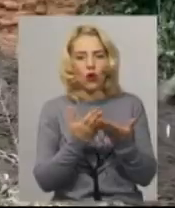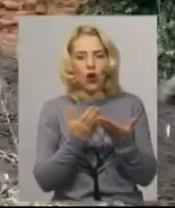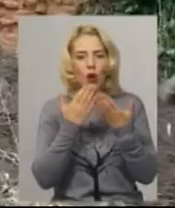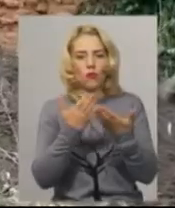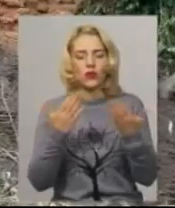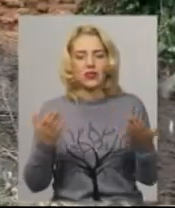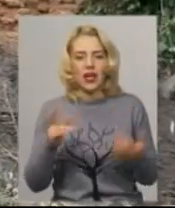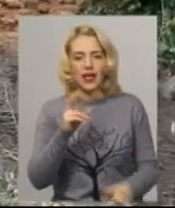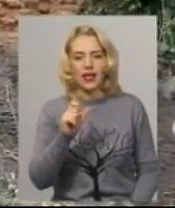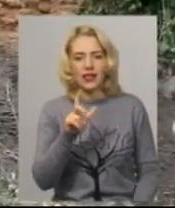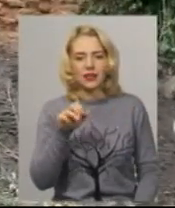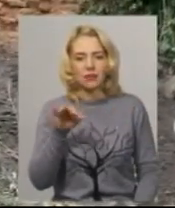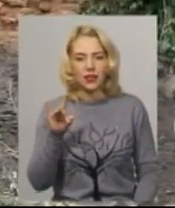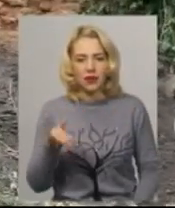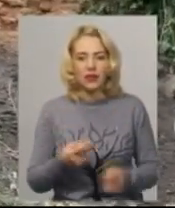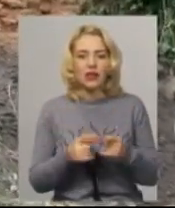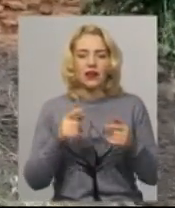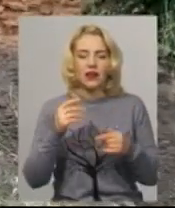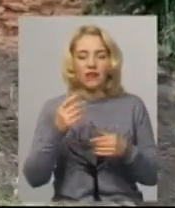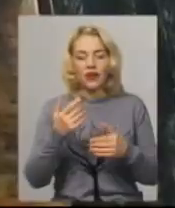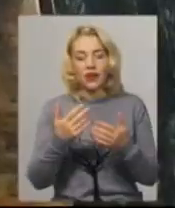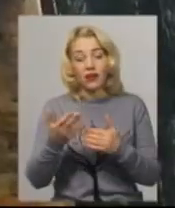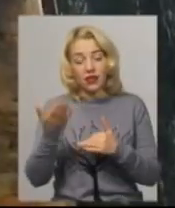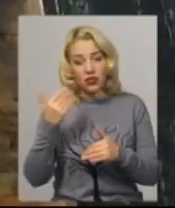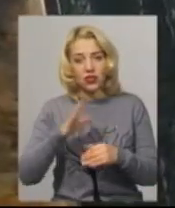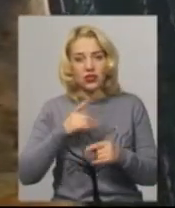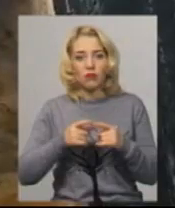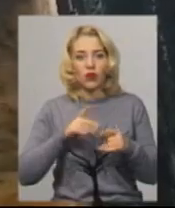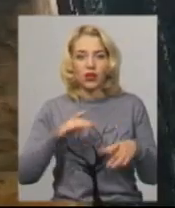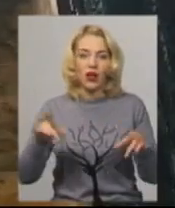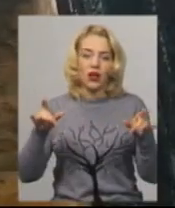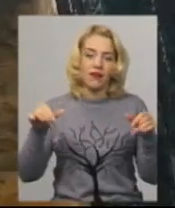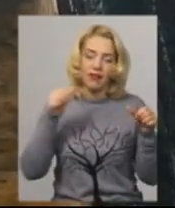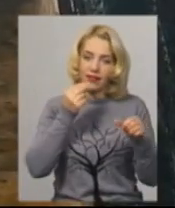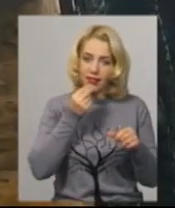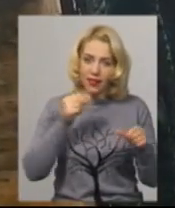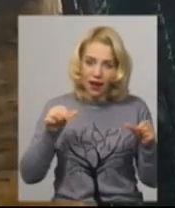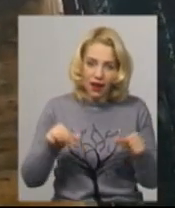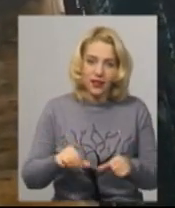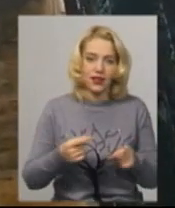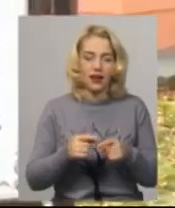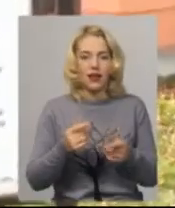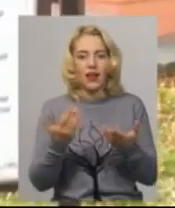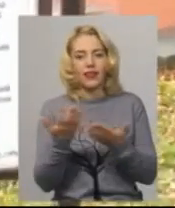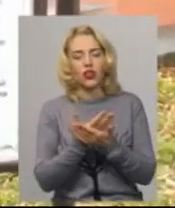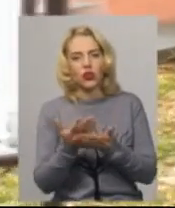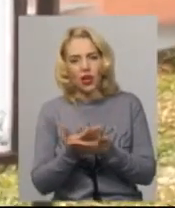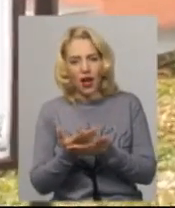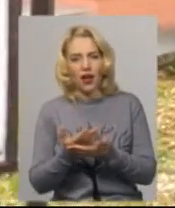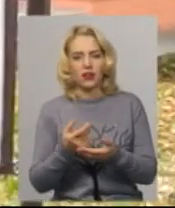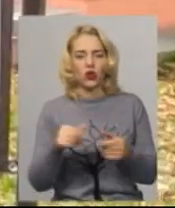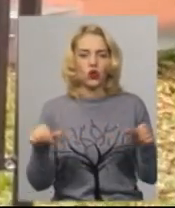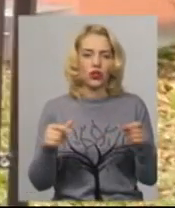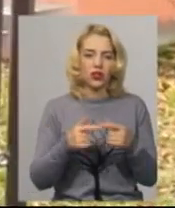Додає, за радянських часів у дворі нинішньої ратуші була і дальня, різноманітні магазини, навіть кінотеатр. Чотири роки тому там сталася